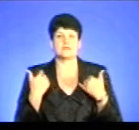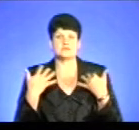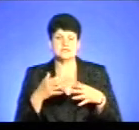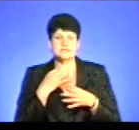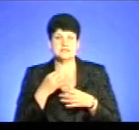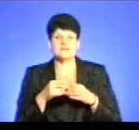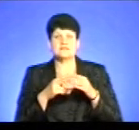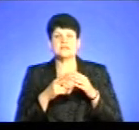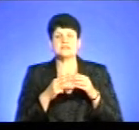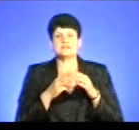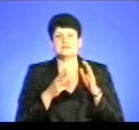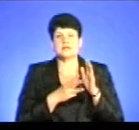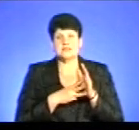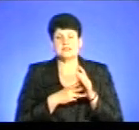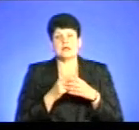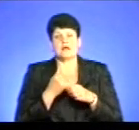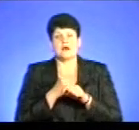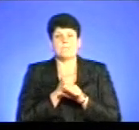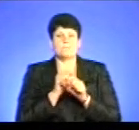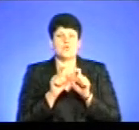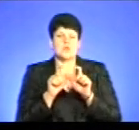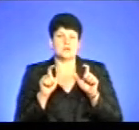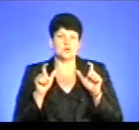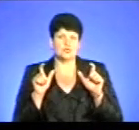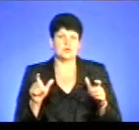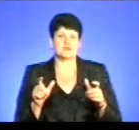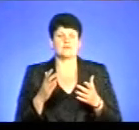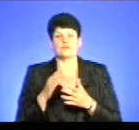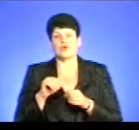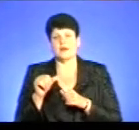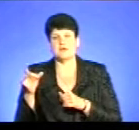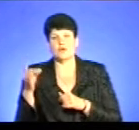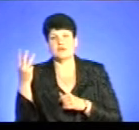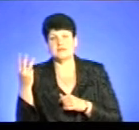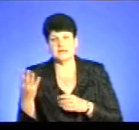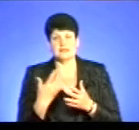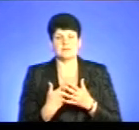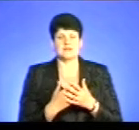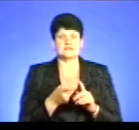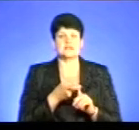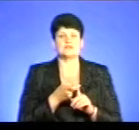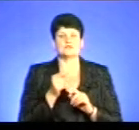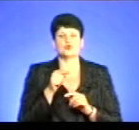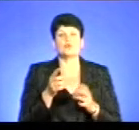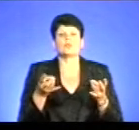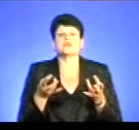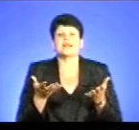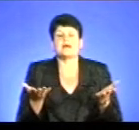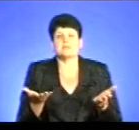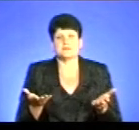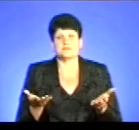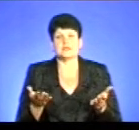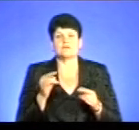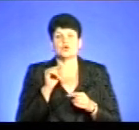амбулаторій. Це в різних регіонах, в деяких районах три амбулаторії. Тобто, в залежності від потреби і від